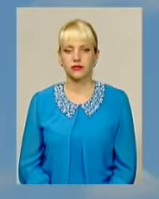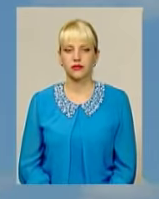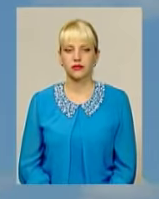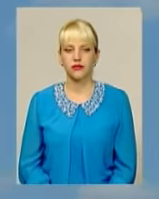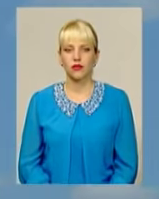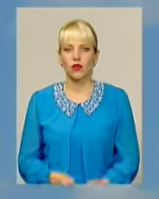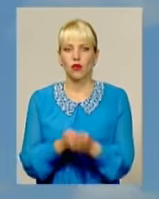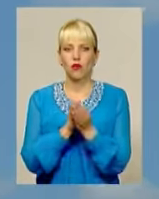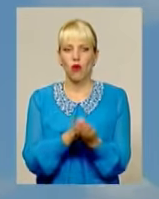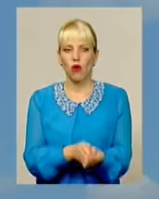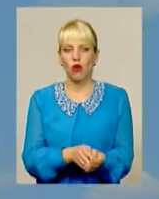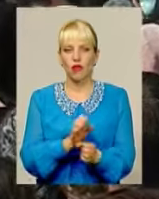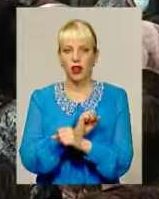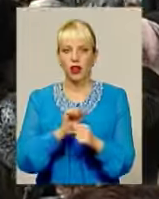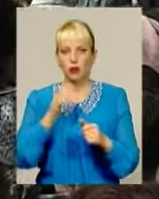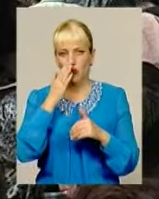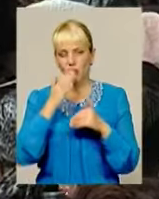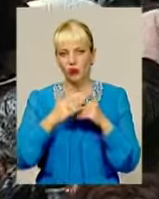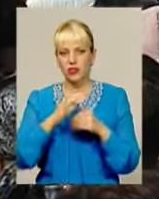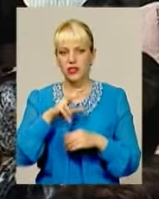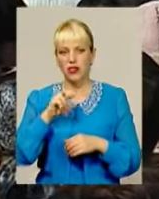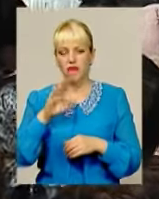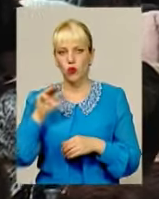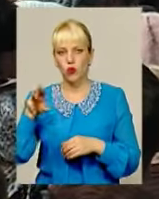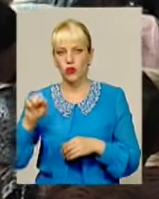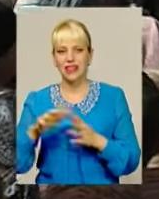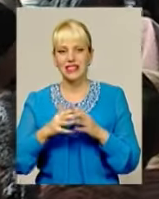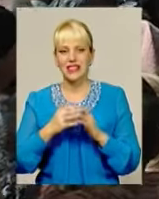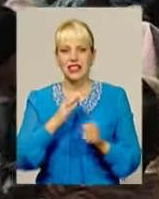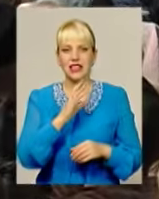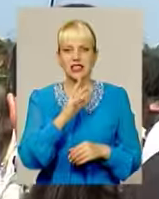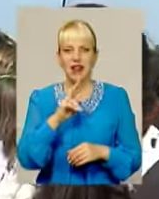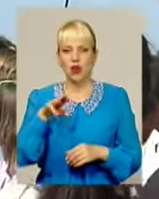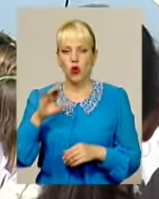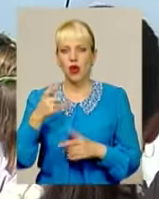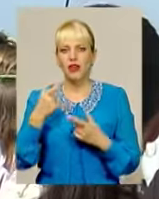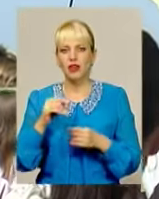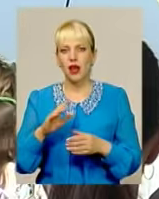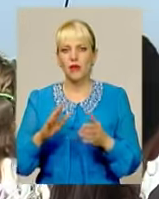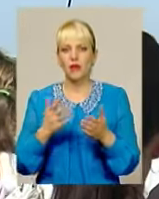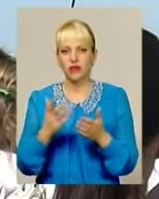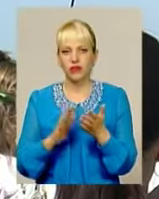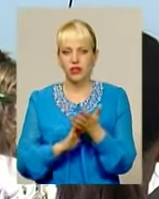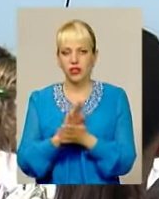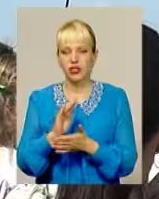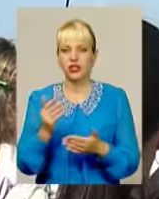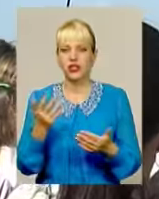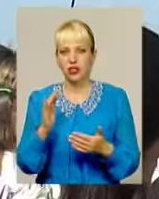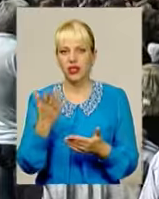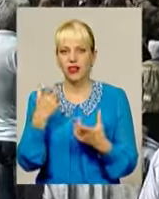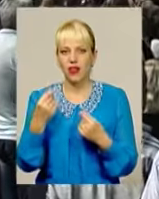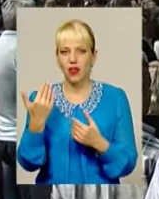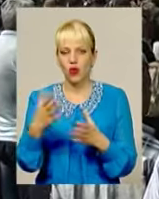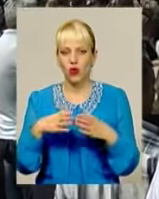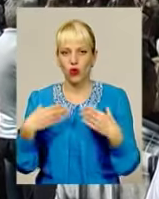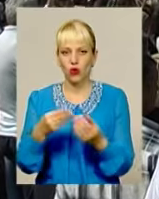Поховали героя поблизу Славути у селі Цвітоха. Там, де пройшло його дитинство і там, де спочиває його родина. Тетяна Пресикар,